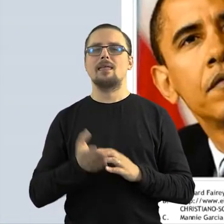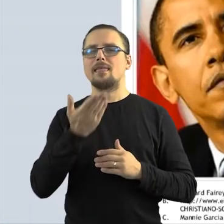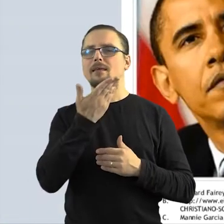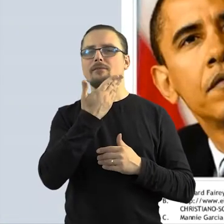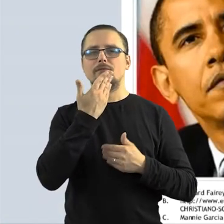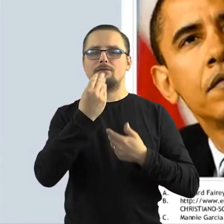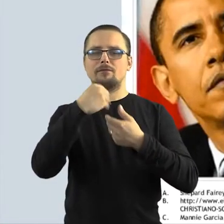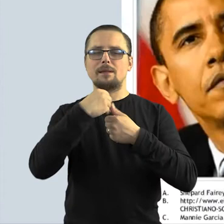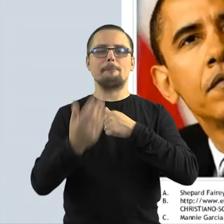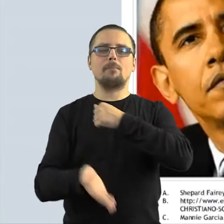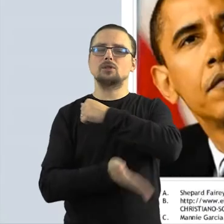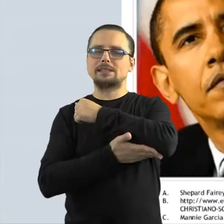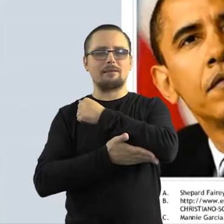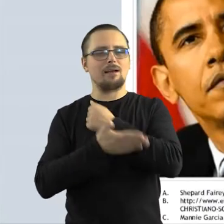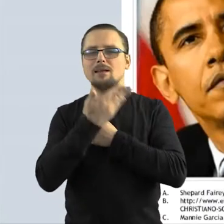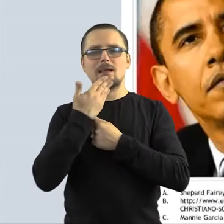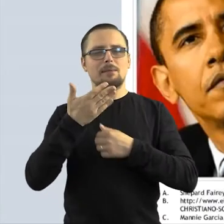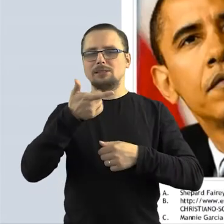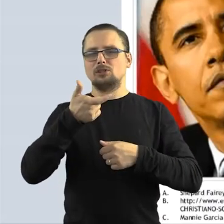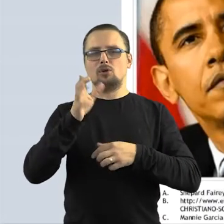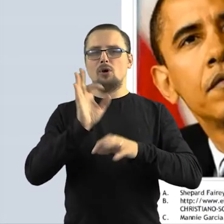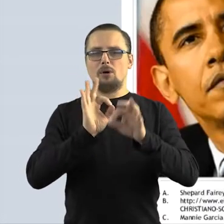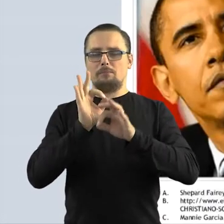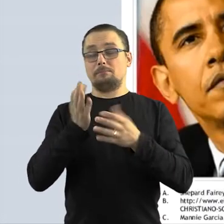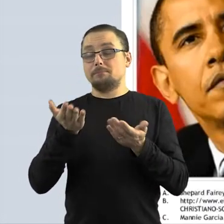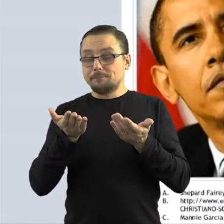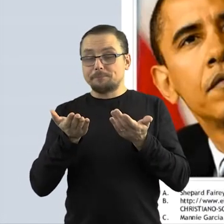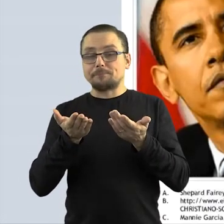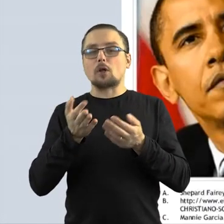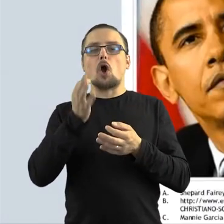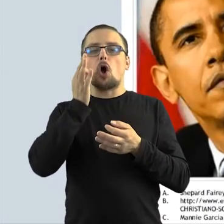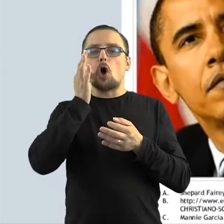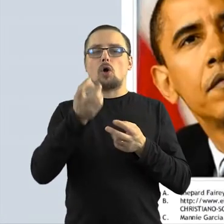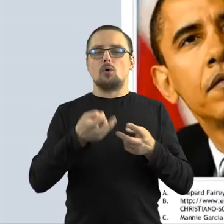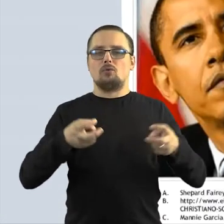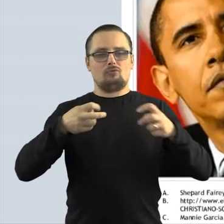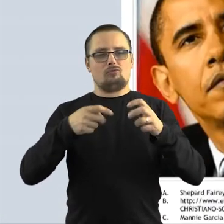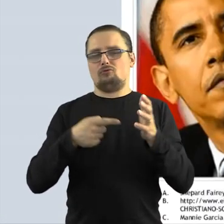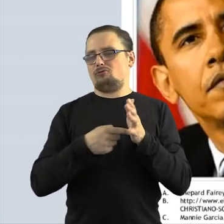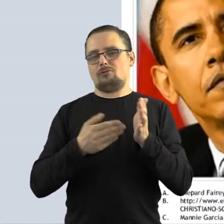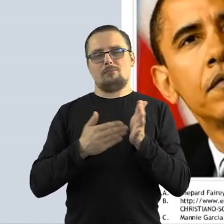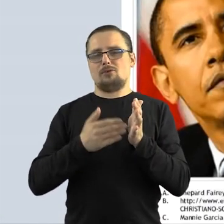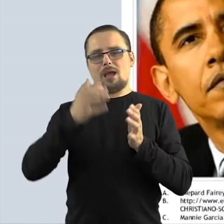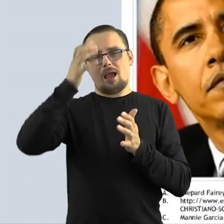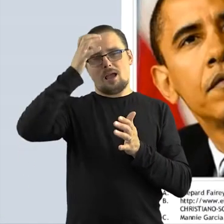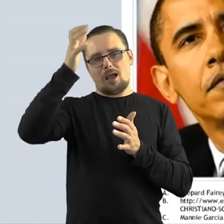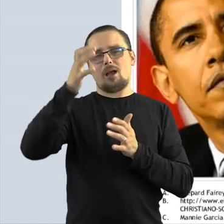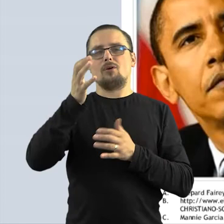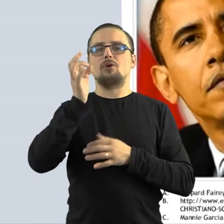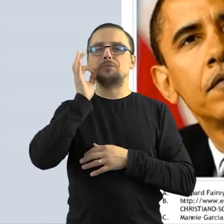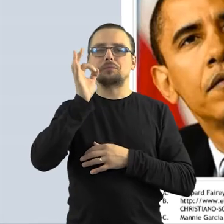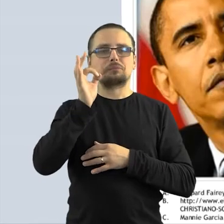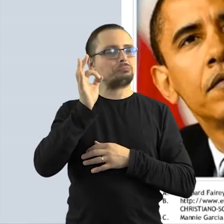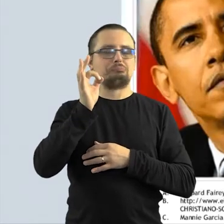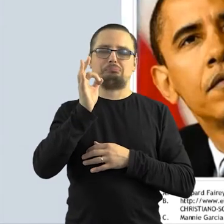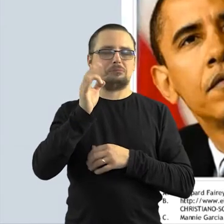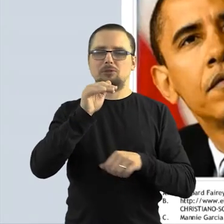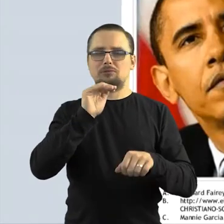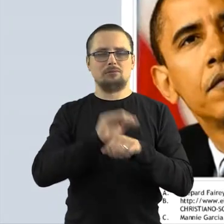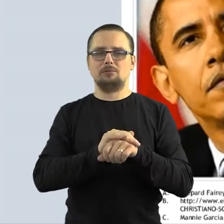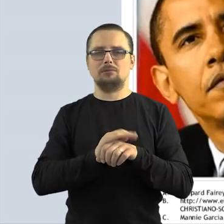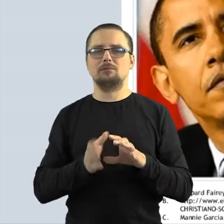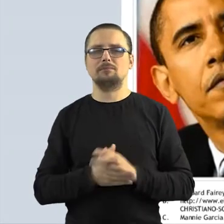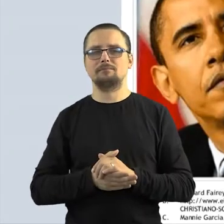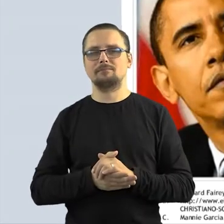na utworze oryginalnym. I tutaj do stworzenia utworów inspirowanych oczywiście nie trzeba mieć zgody niczyjej, ale też tak jak